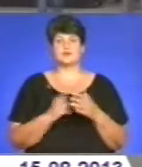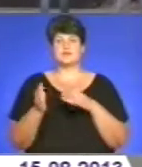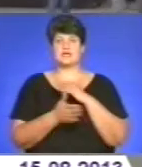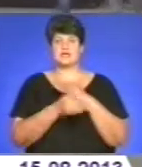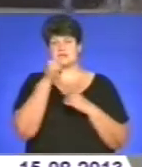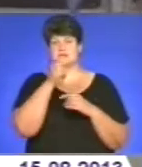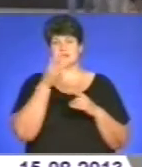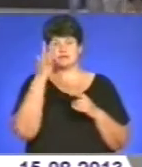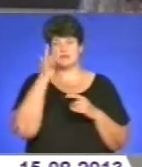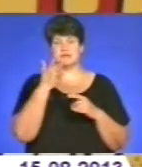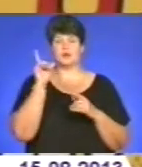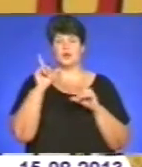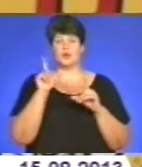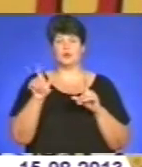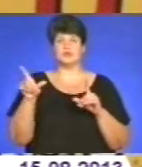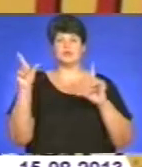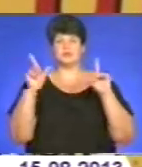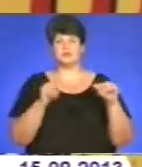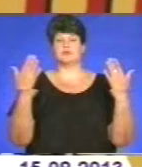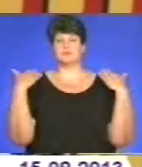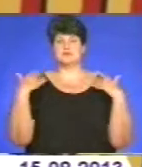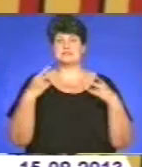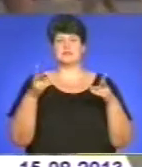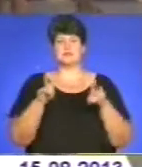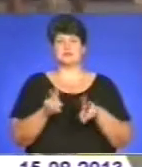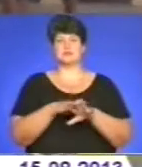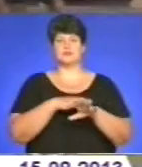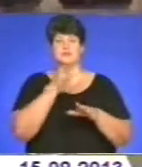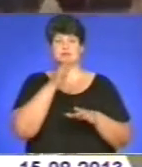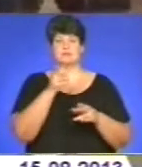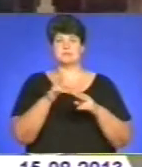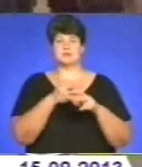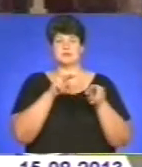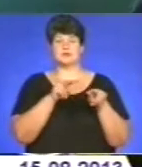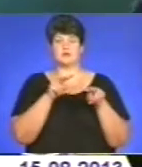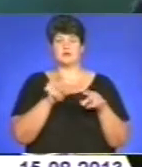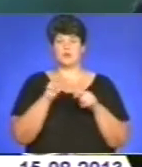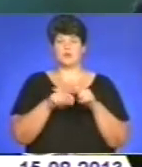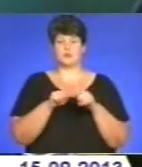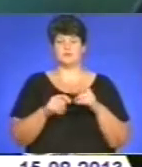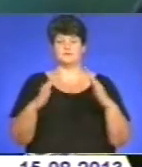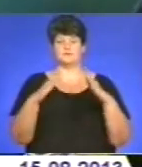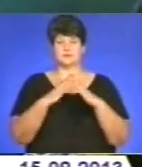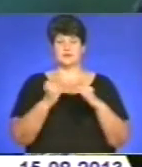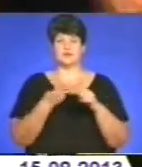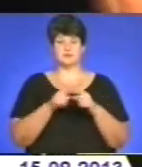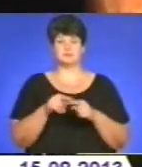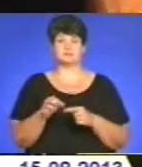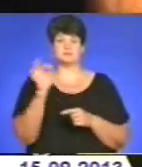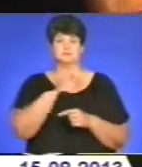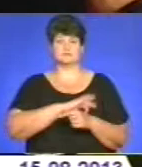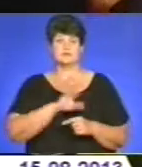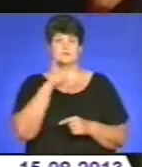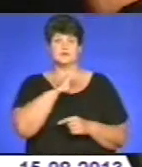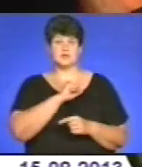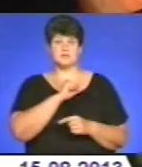місяць літа жителі області продовжують їхати на відпочинок, залишаючи на тривалий час без нагляду власні помешкання. Цим користуються злодії. Спочатку